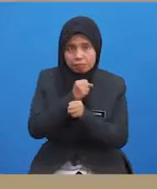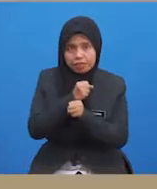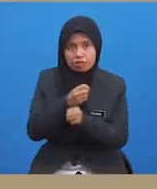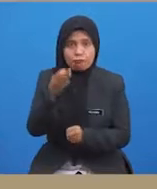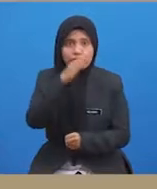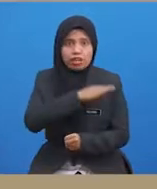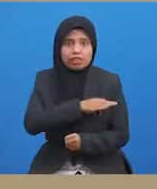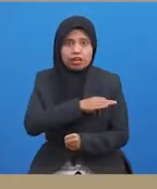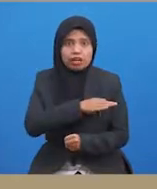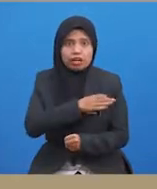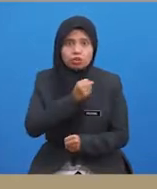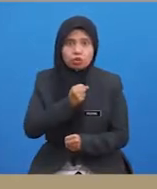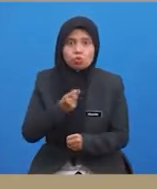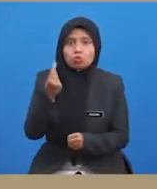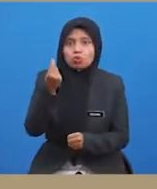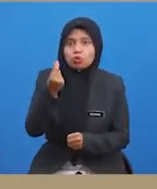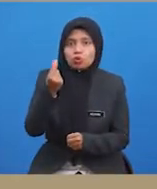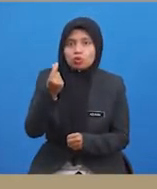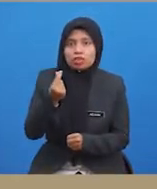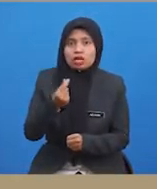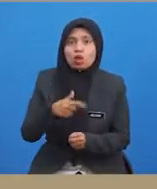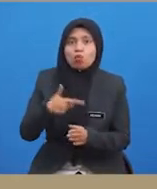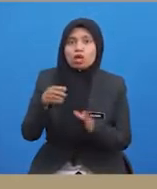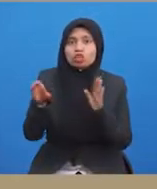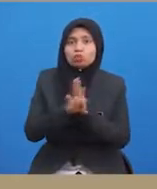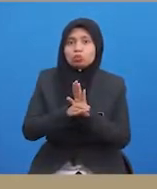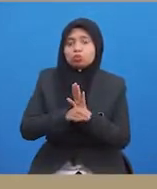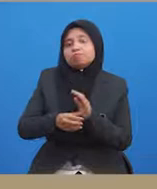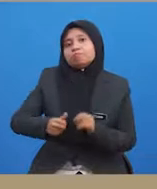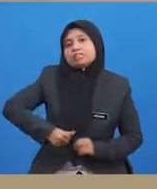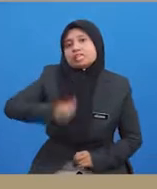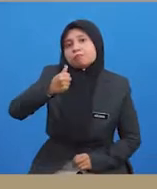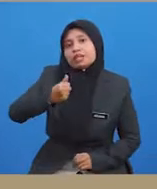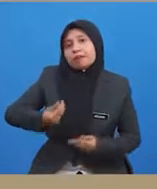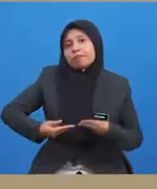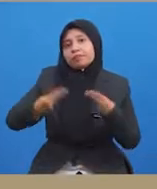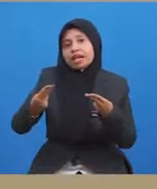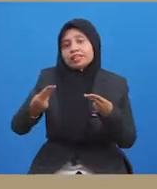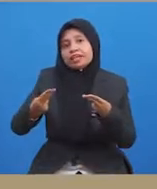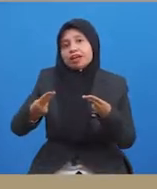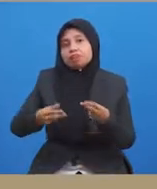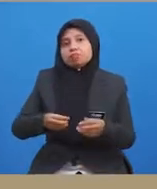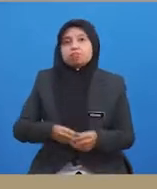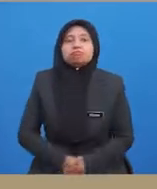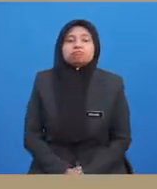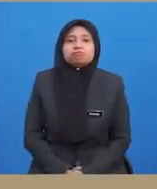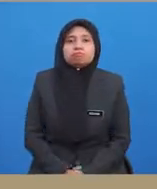faedah atau ganjaran luaran seperti kemenangan, hadiah atau prestij.